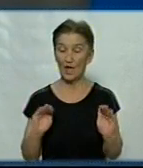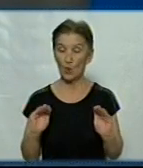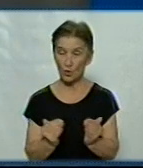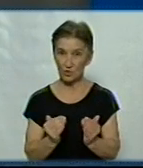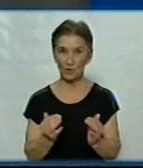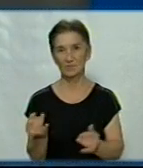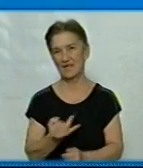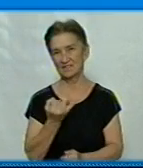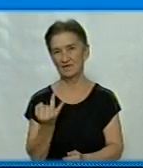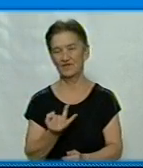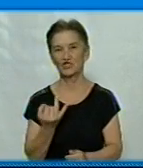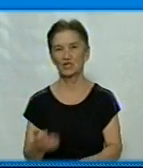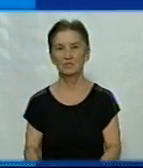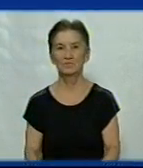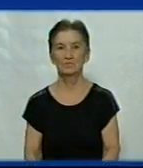найцікавіше.